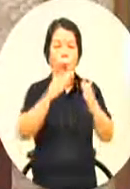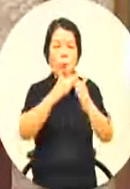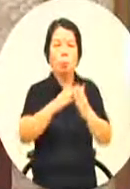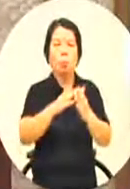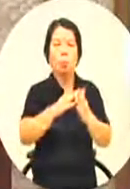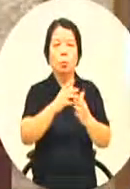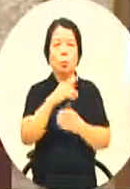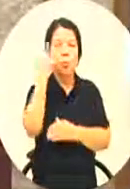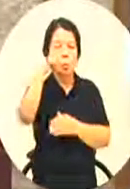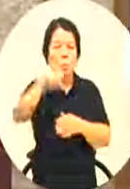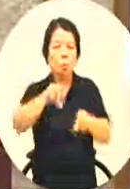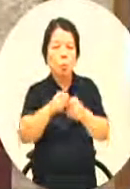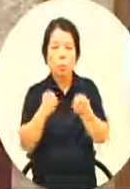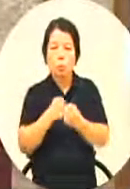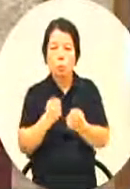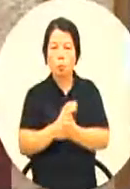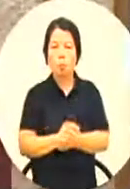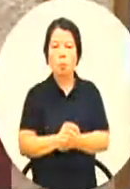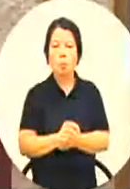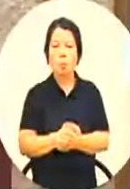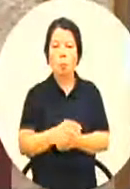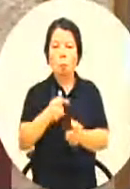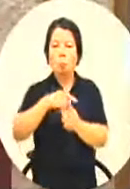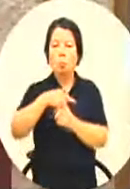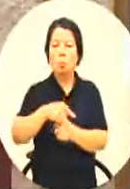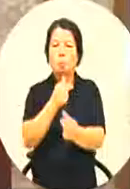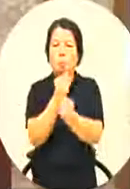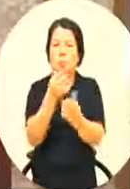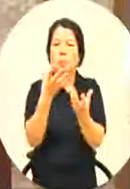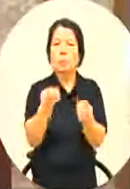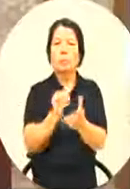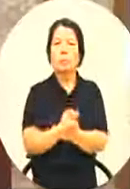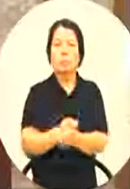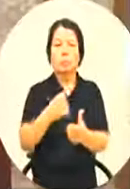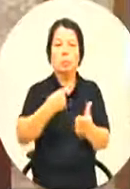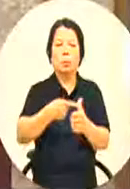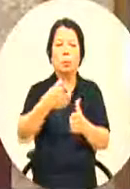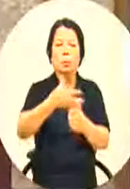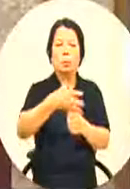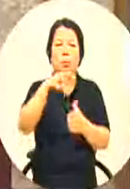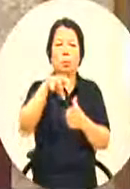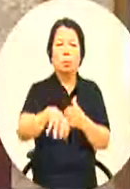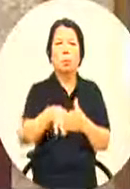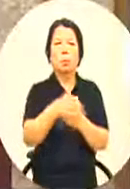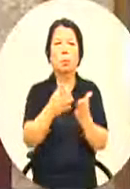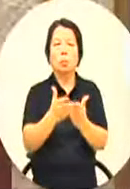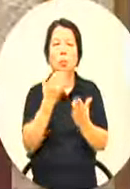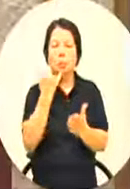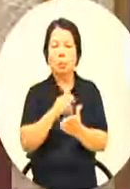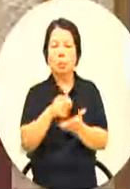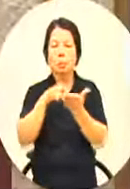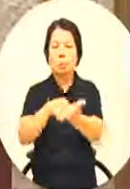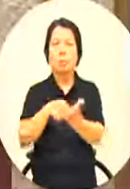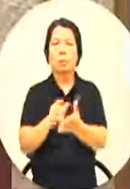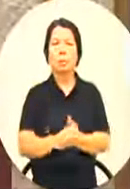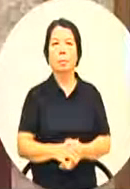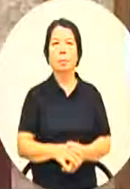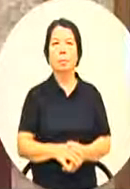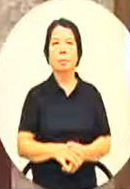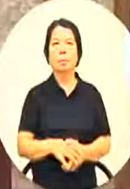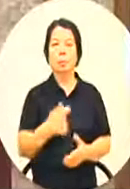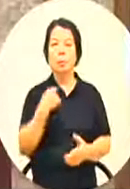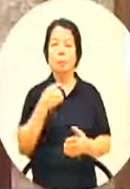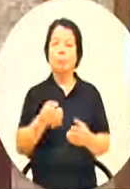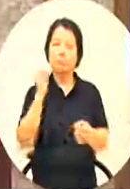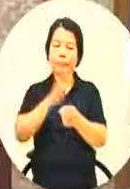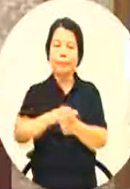有损坏或者不合标准其实都可以来跟教育局来做申请那个我们也是乐